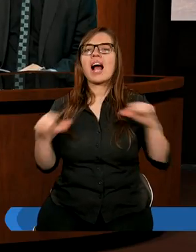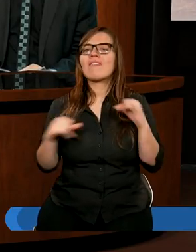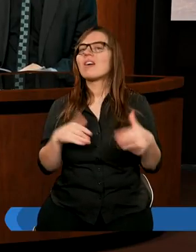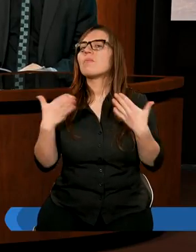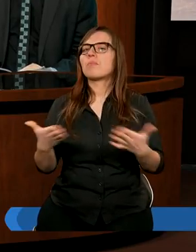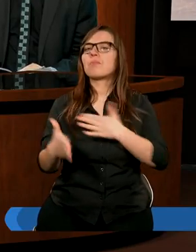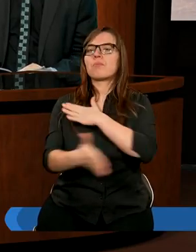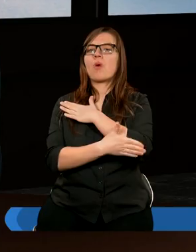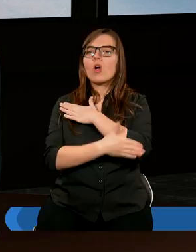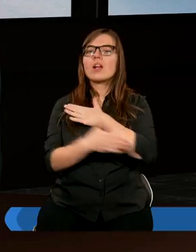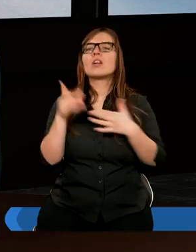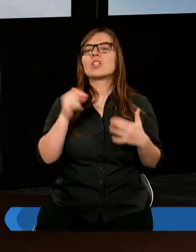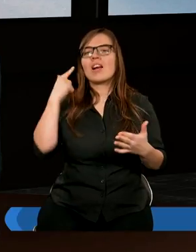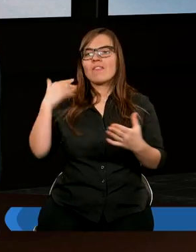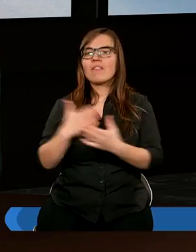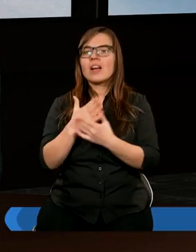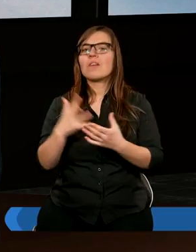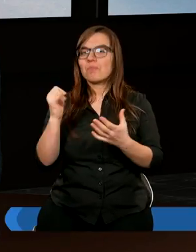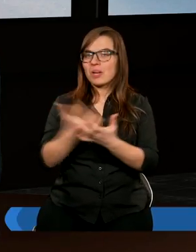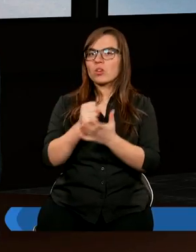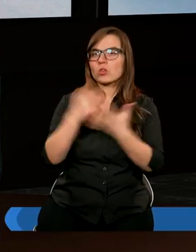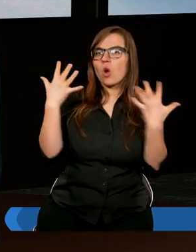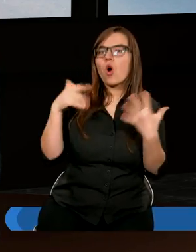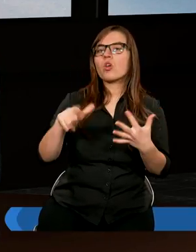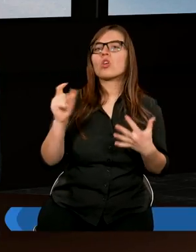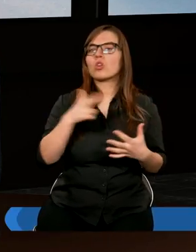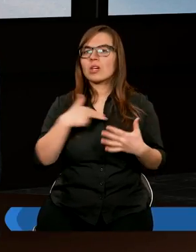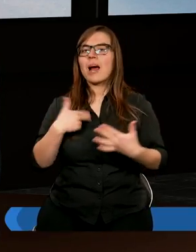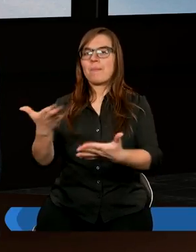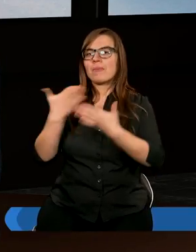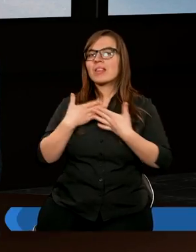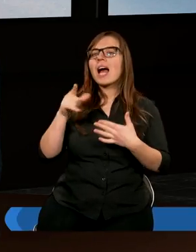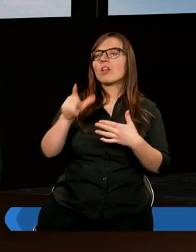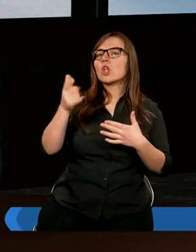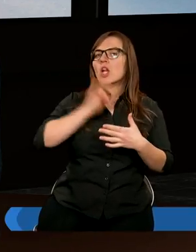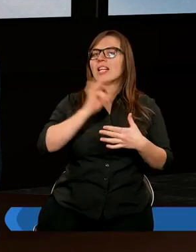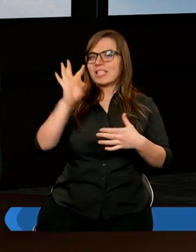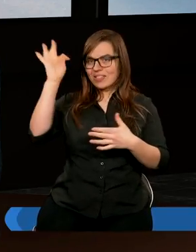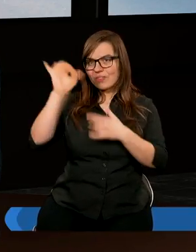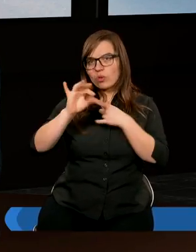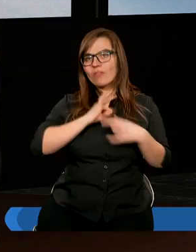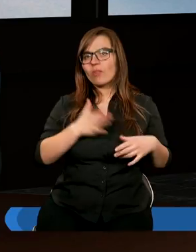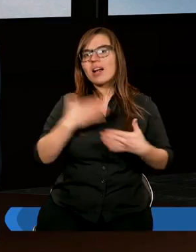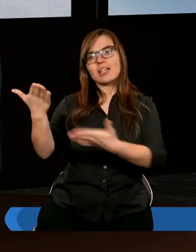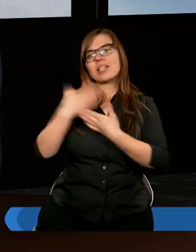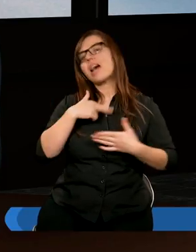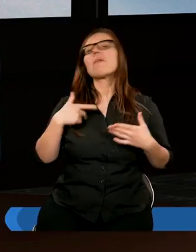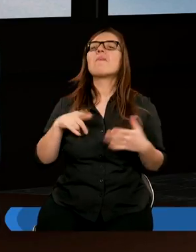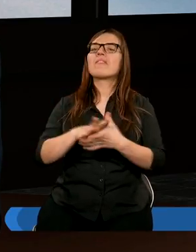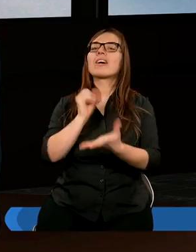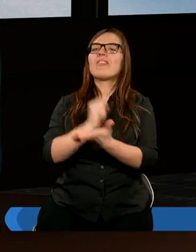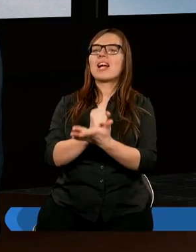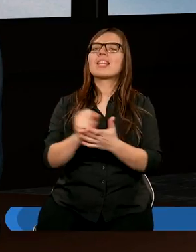Szafarstwo polega na tym, że bierzemy do rąk coś, co nam daje ktoś, kto jest właścicielem. I w kontekście